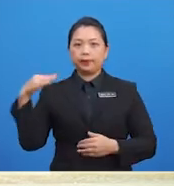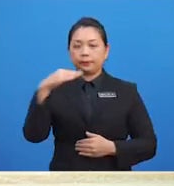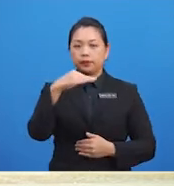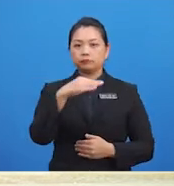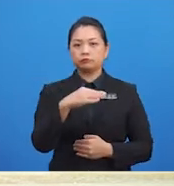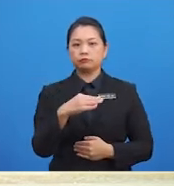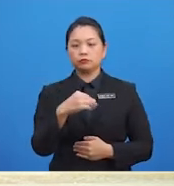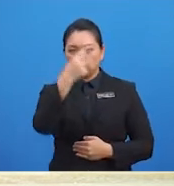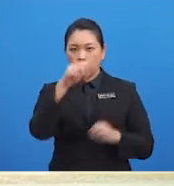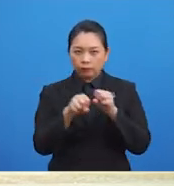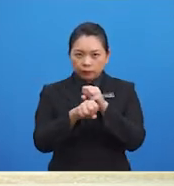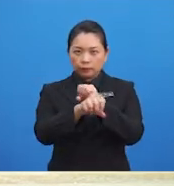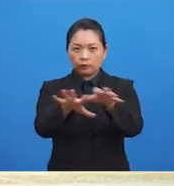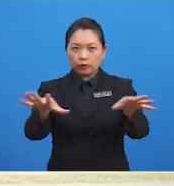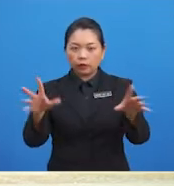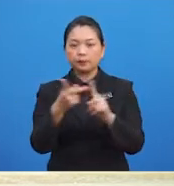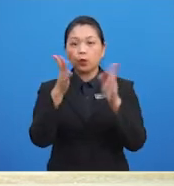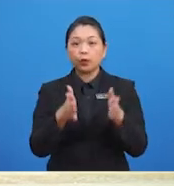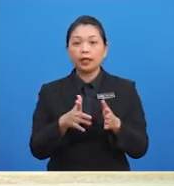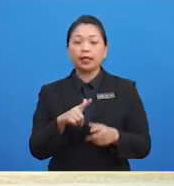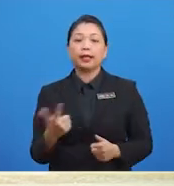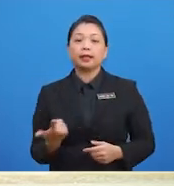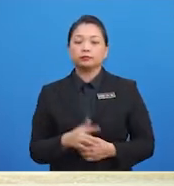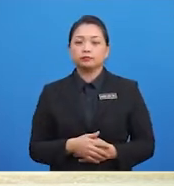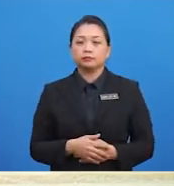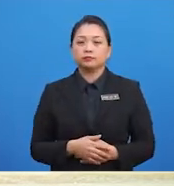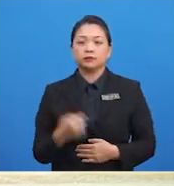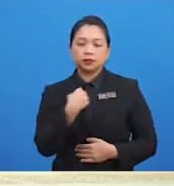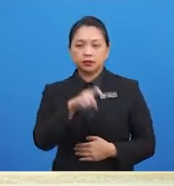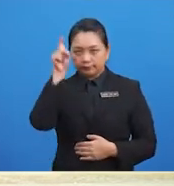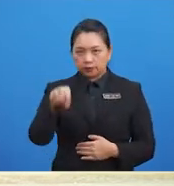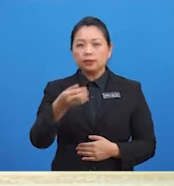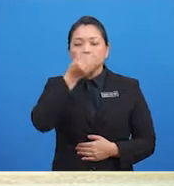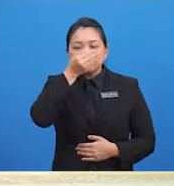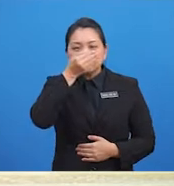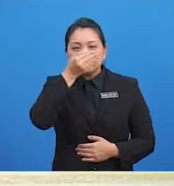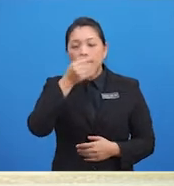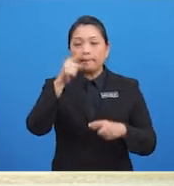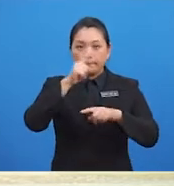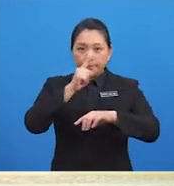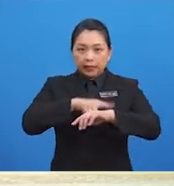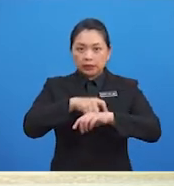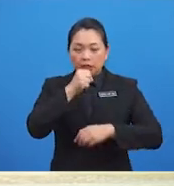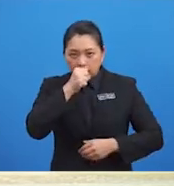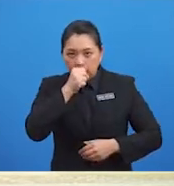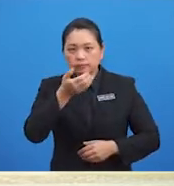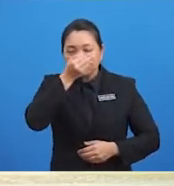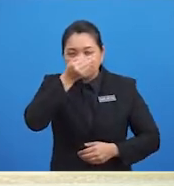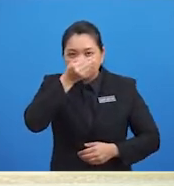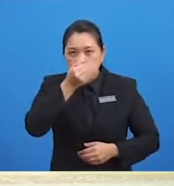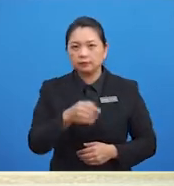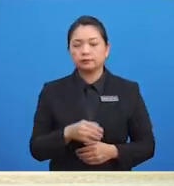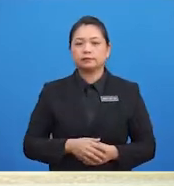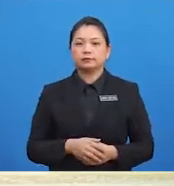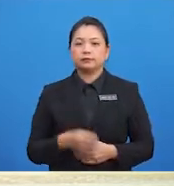bakteria merebak kepada orang lain Kita harus tutup mulut semasa batuk atau bersih